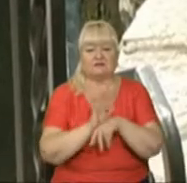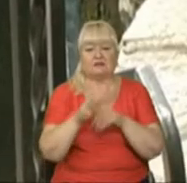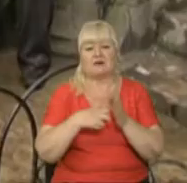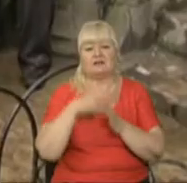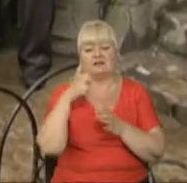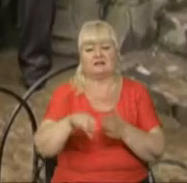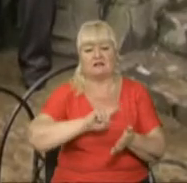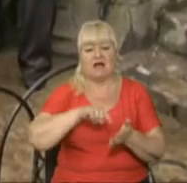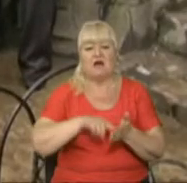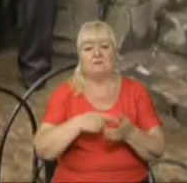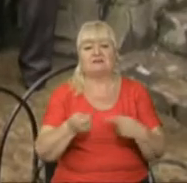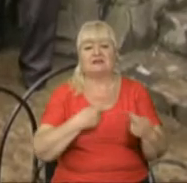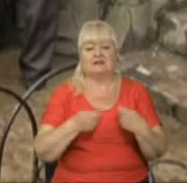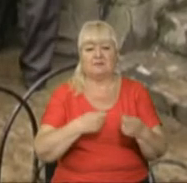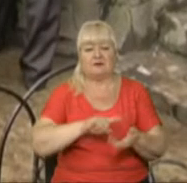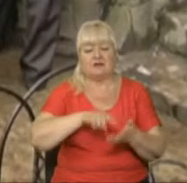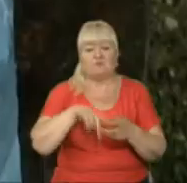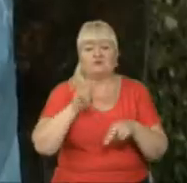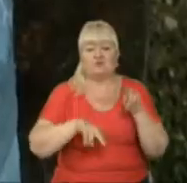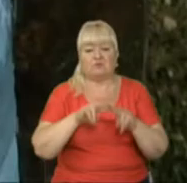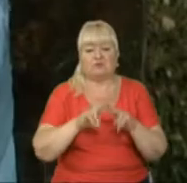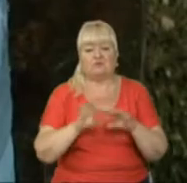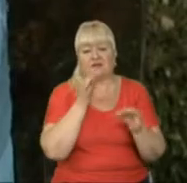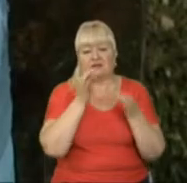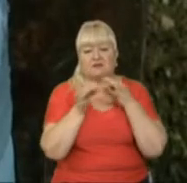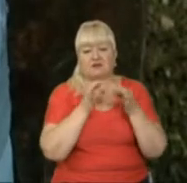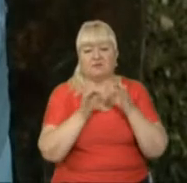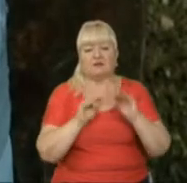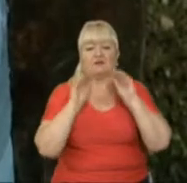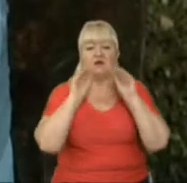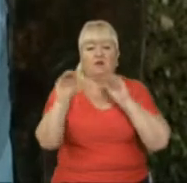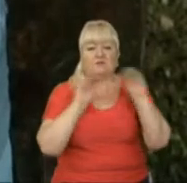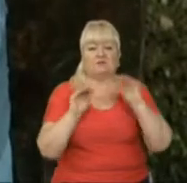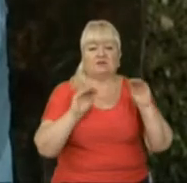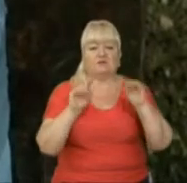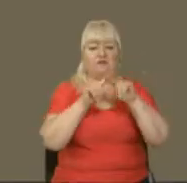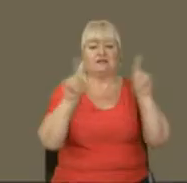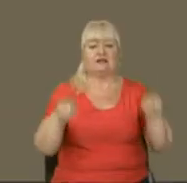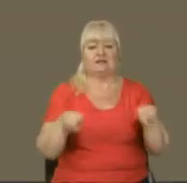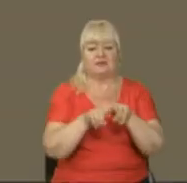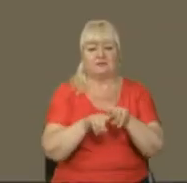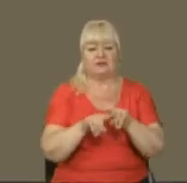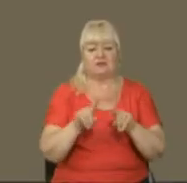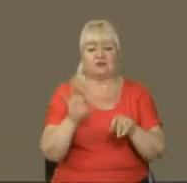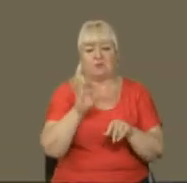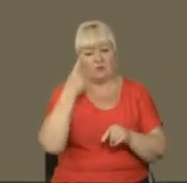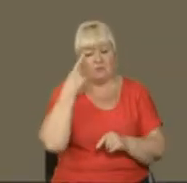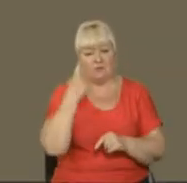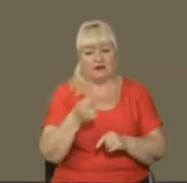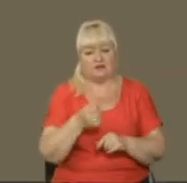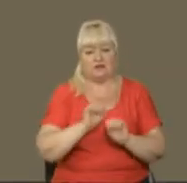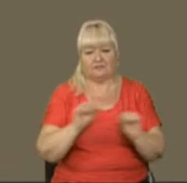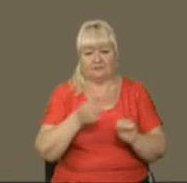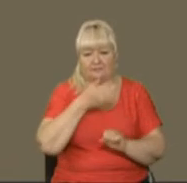департамент містобудування з рекомендацією встановити таблички про непридатність води із природніх джерел для споживання. Результатами цього листа